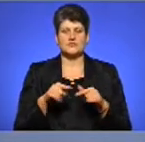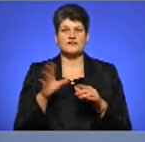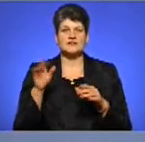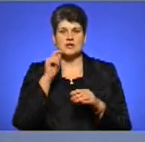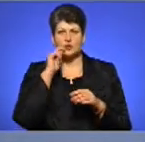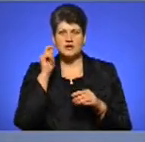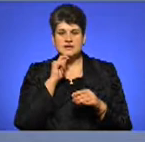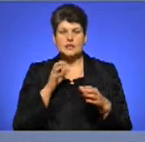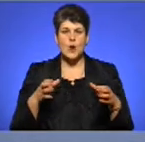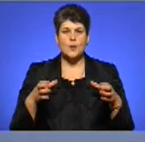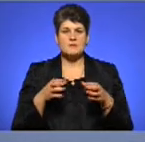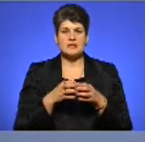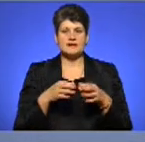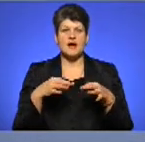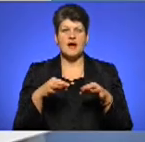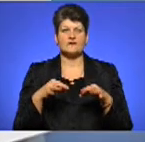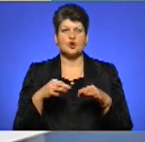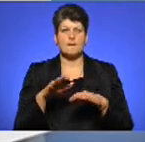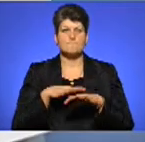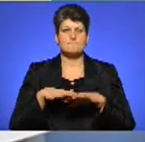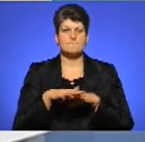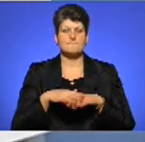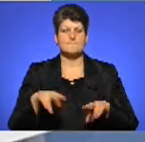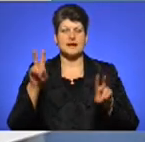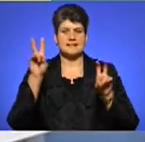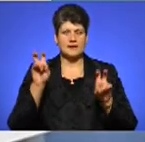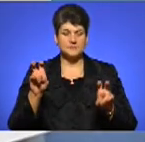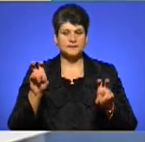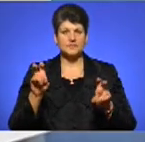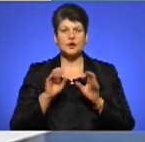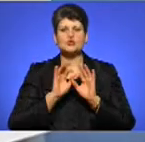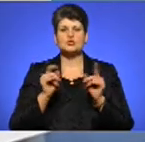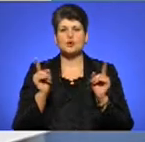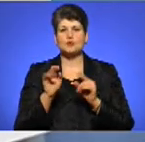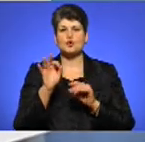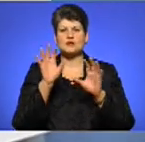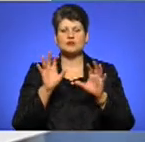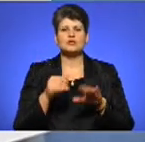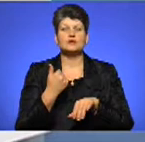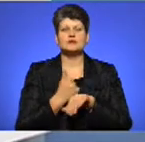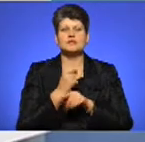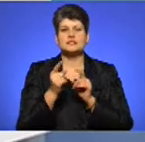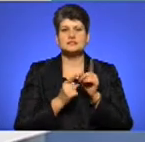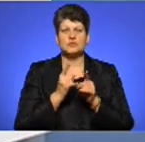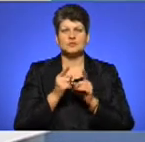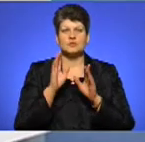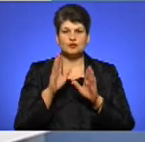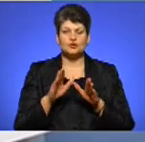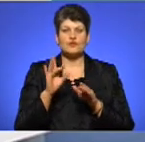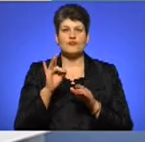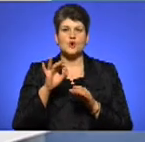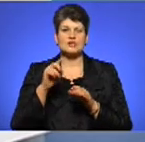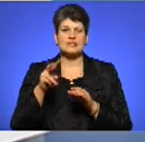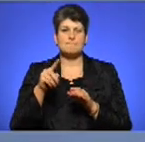об'єднання «Автомайдан». Вітаю вас! Вітаю! Розкажіть коротко про ті закони і які основні зміни відбудуться у розмитненні автомобілей на